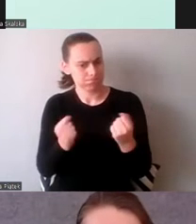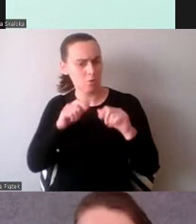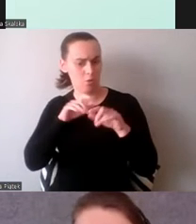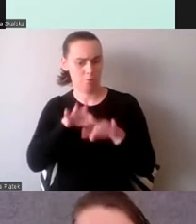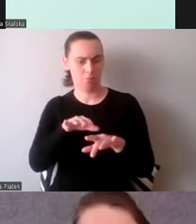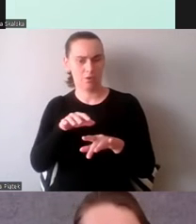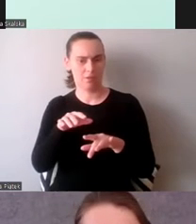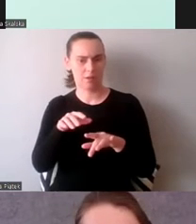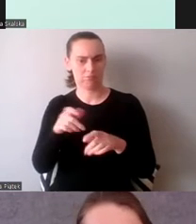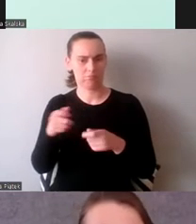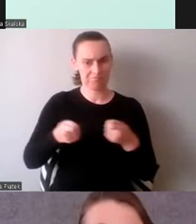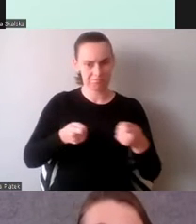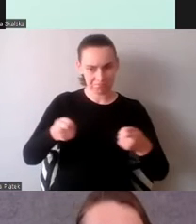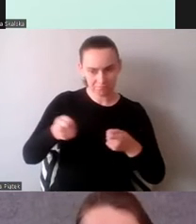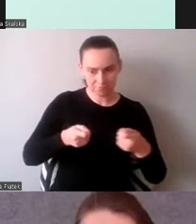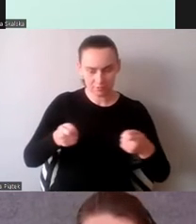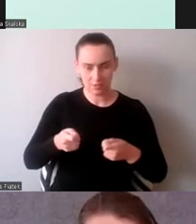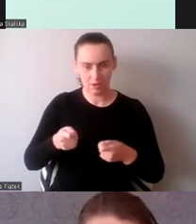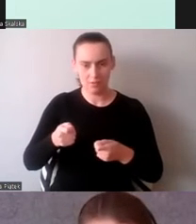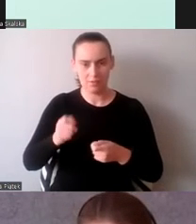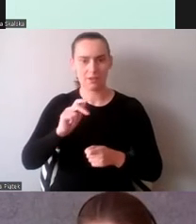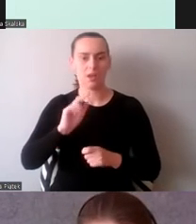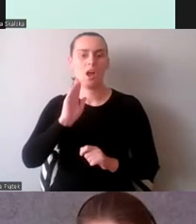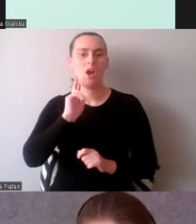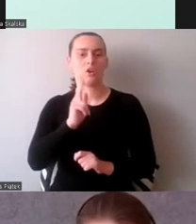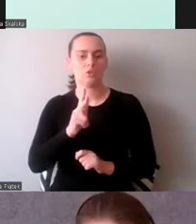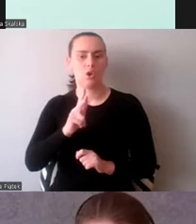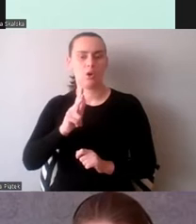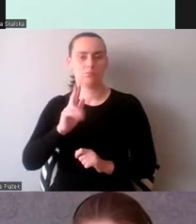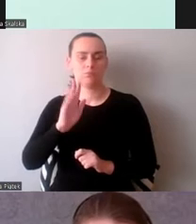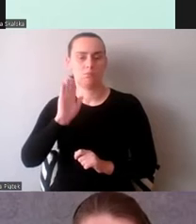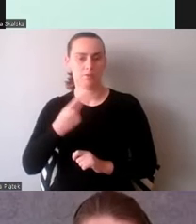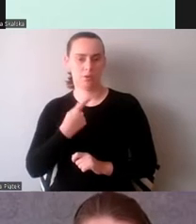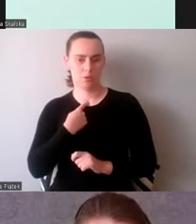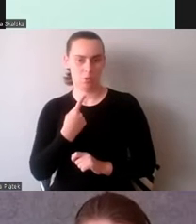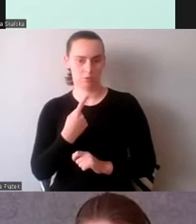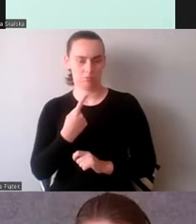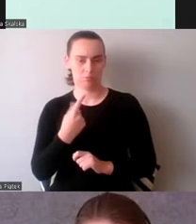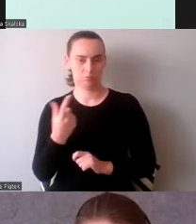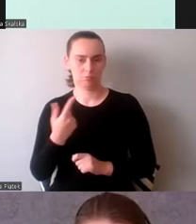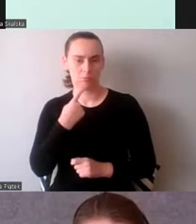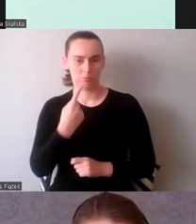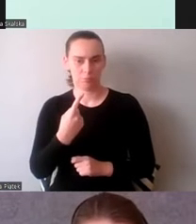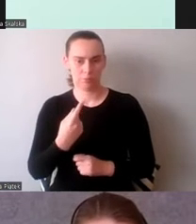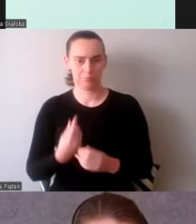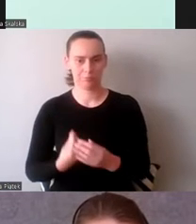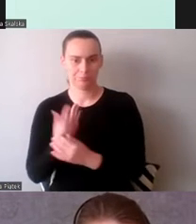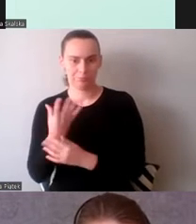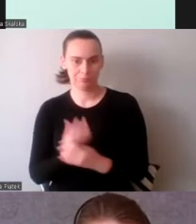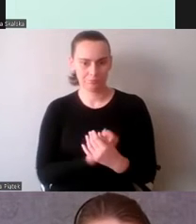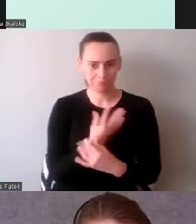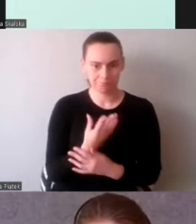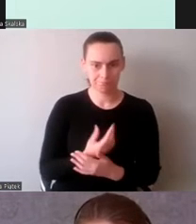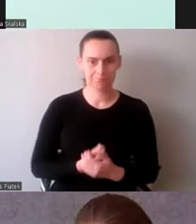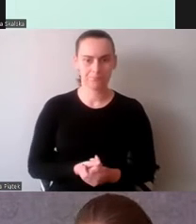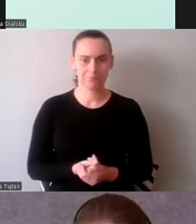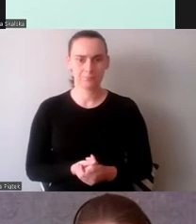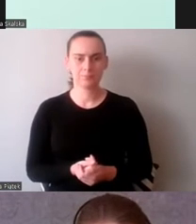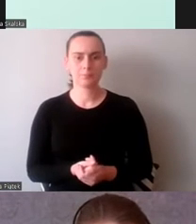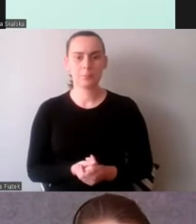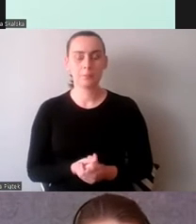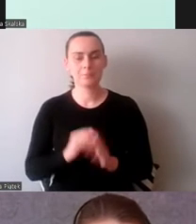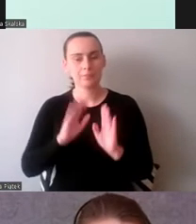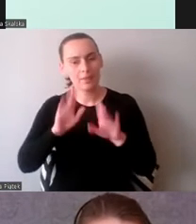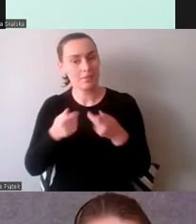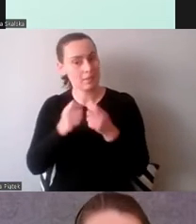wypowiedzi, tym zabieraniem głosu przez poszczególne osoby, nawet nie przerywając im, ale używając